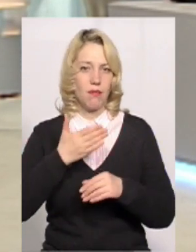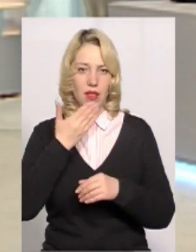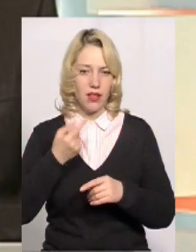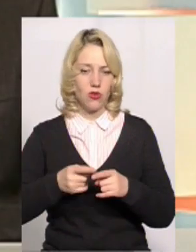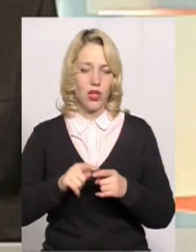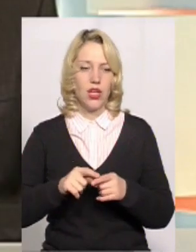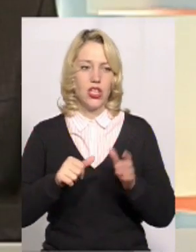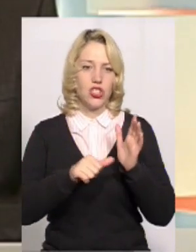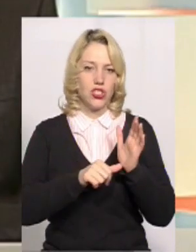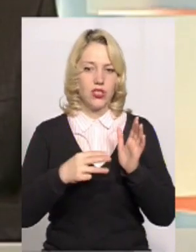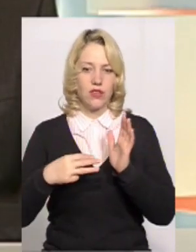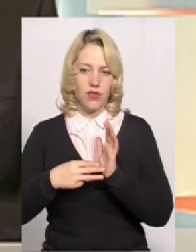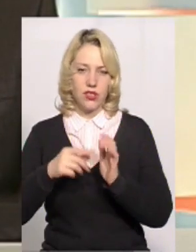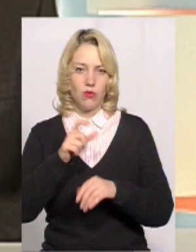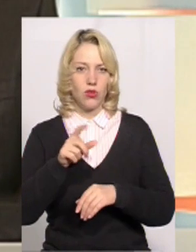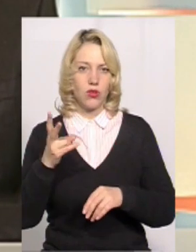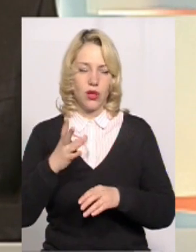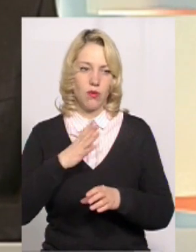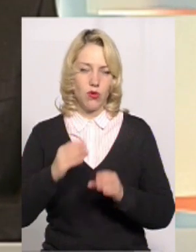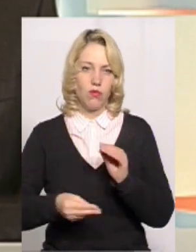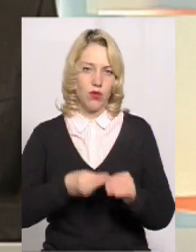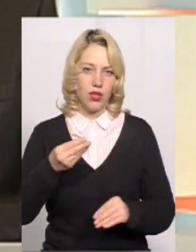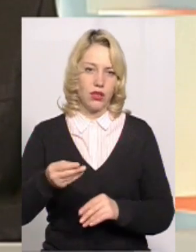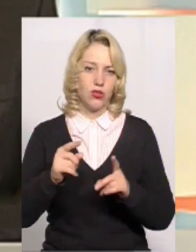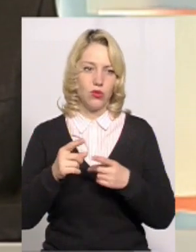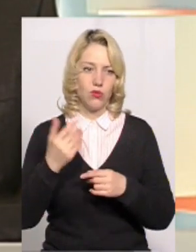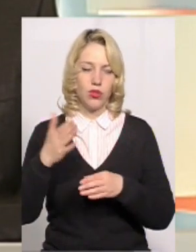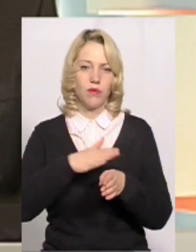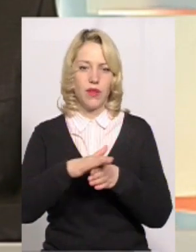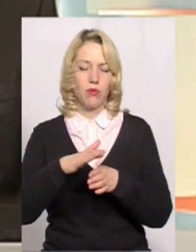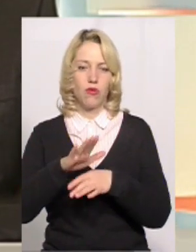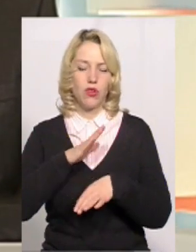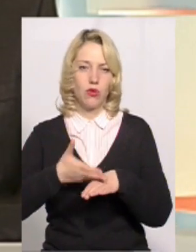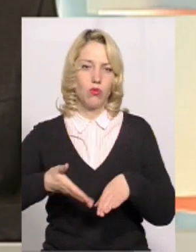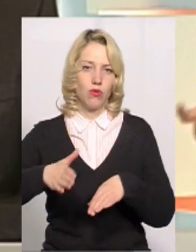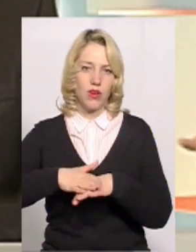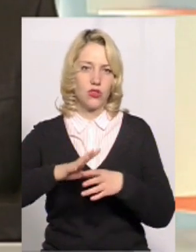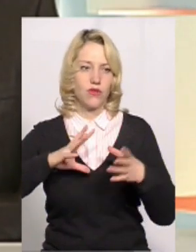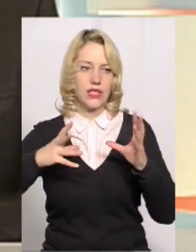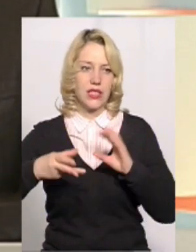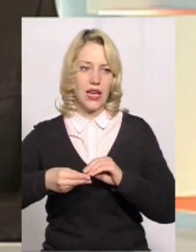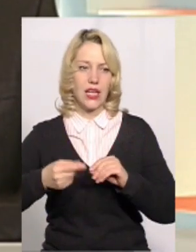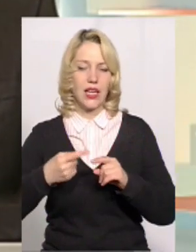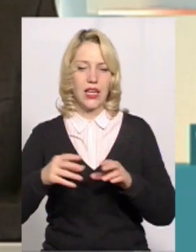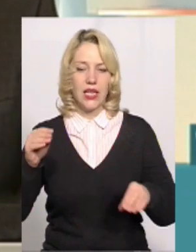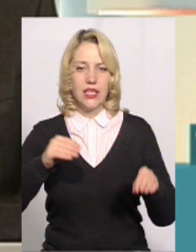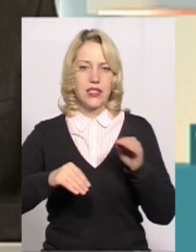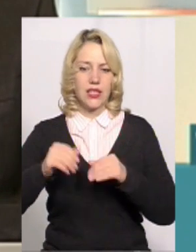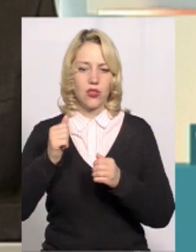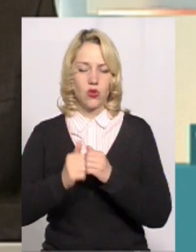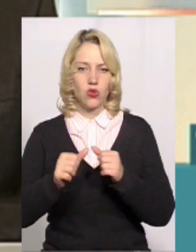вісьмома кандидатурами, які потрібно було подати. Тому їм наповнити було важко і взагалі склад кожної